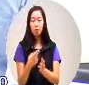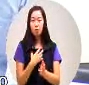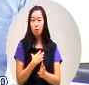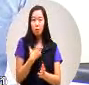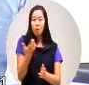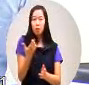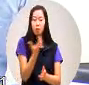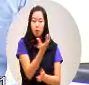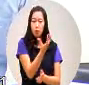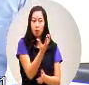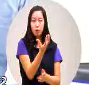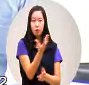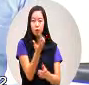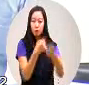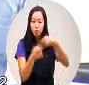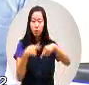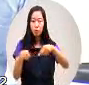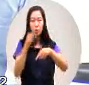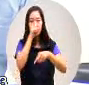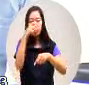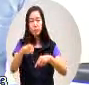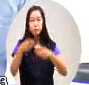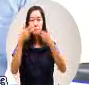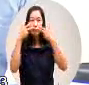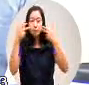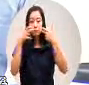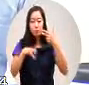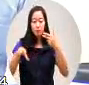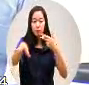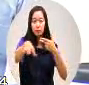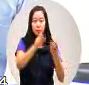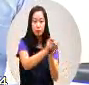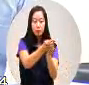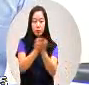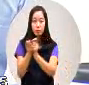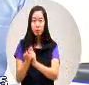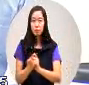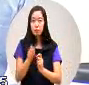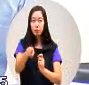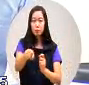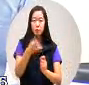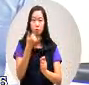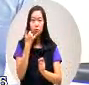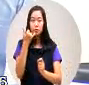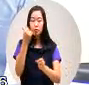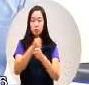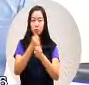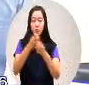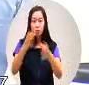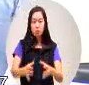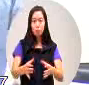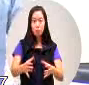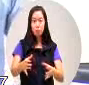不把这笔钱好好的在部落的周围做一个非常坚固的提防工程呢